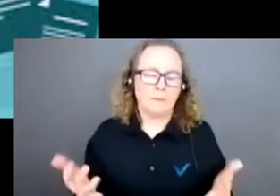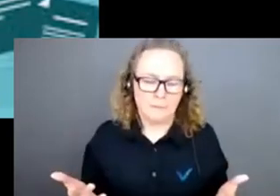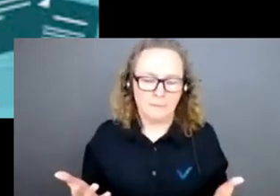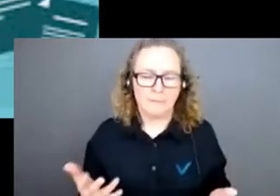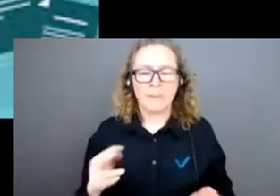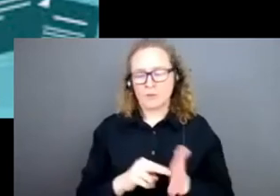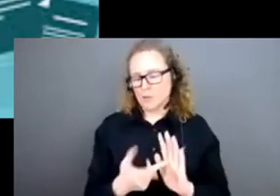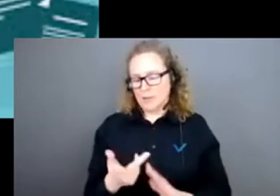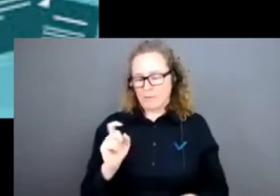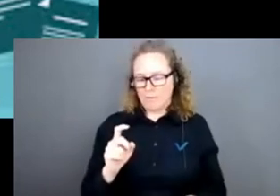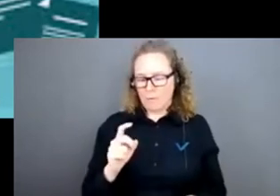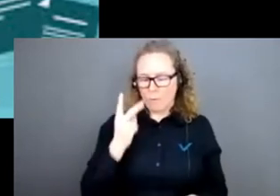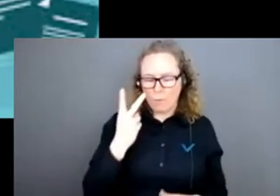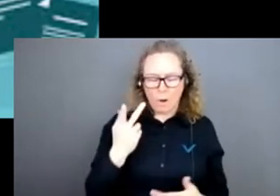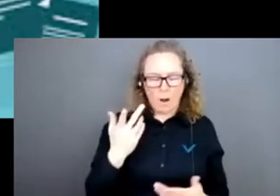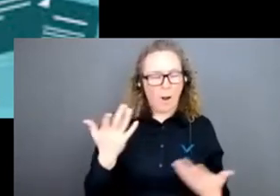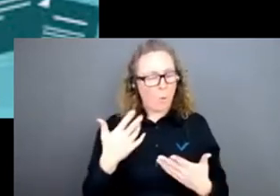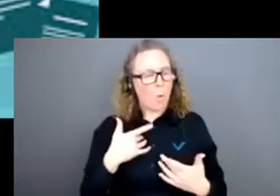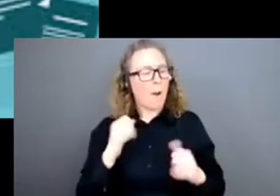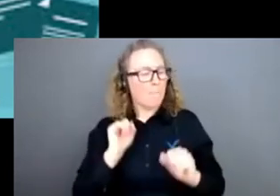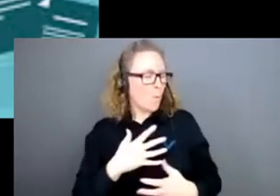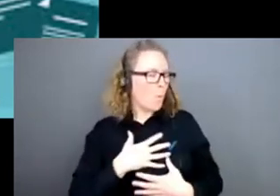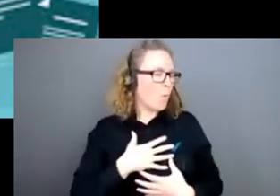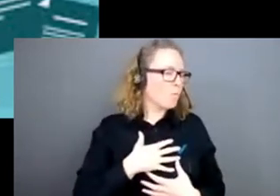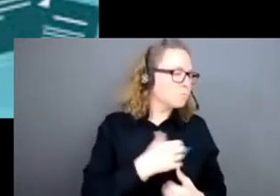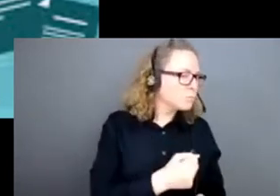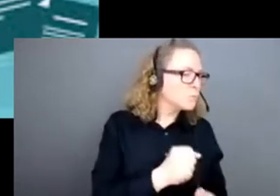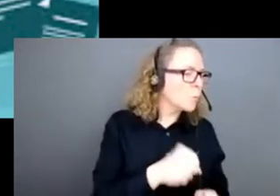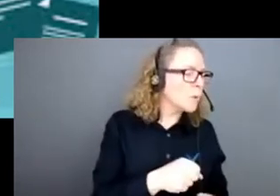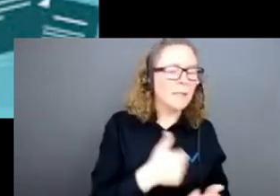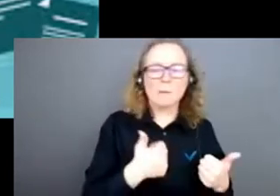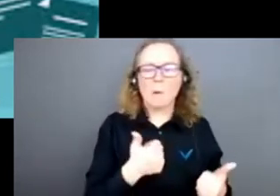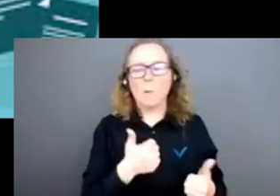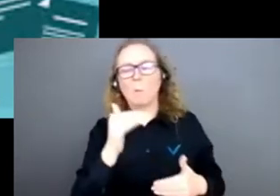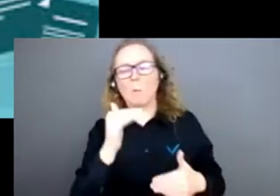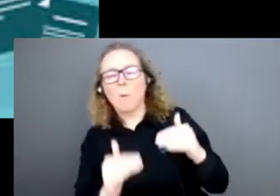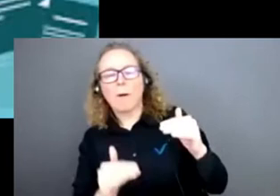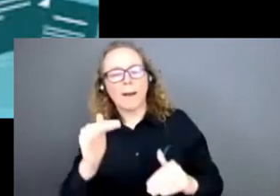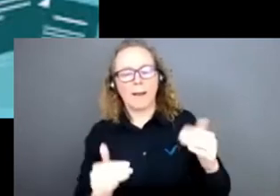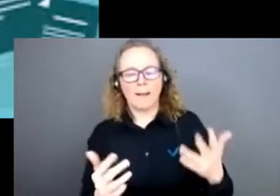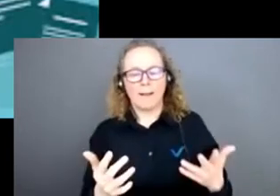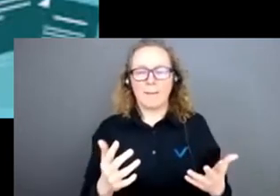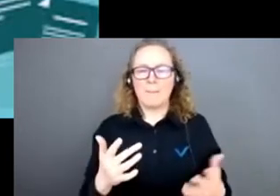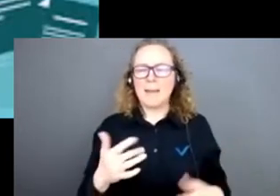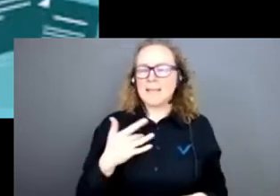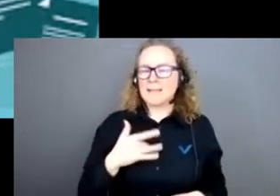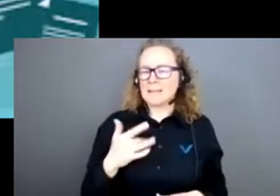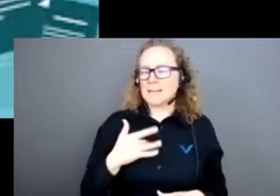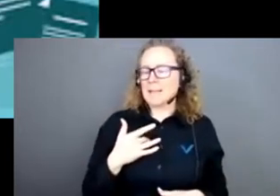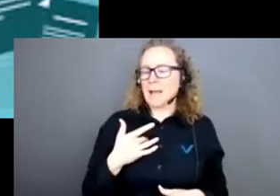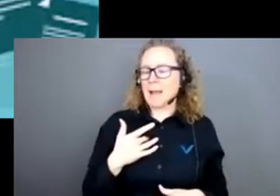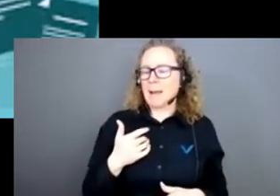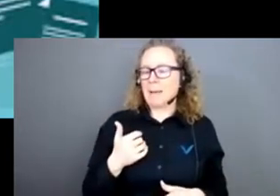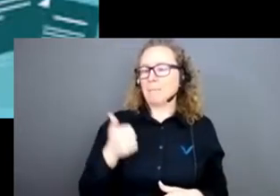entre ce qu'on trouve fiable et ce qu'on trouve moins fiable, mais je trouve que c'est plus enrichissant d'aller